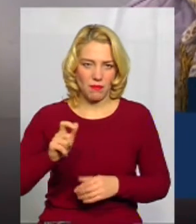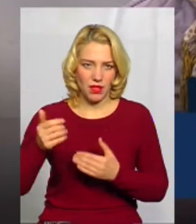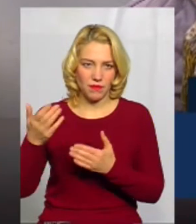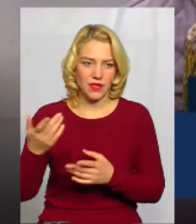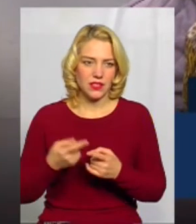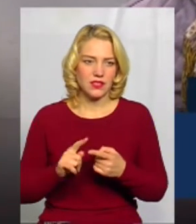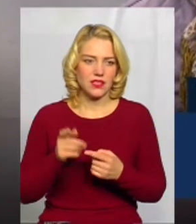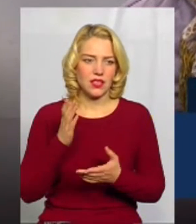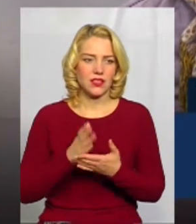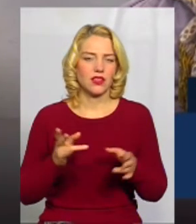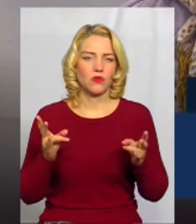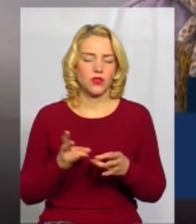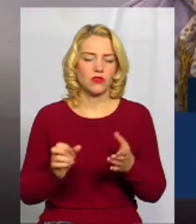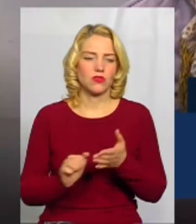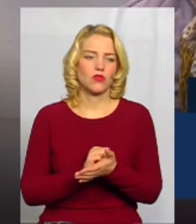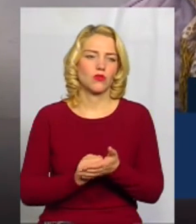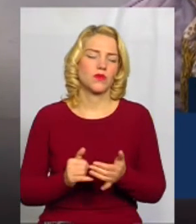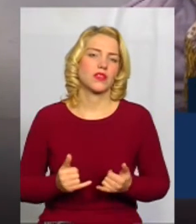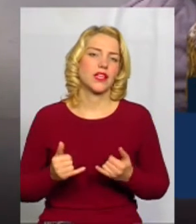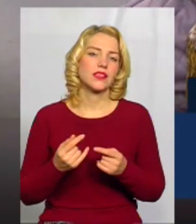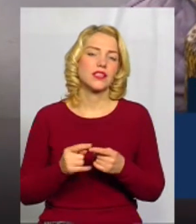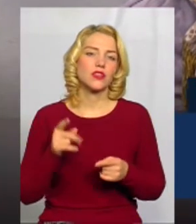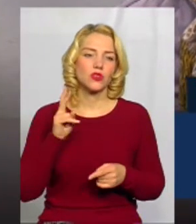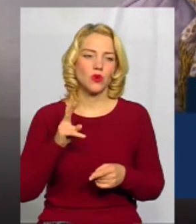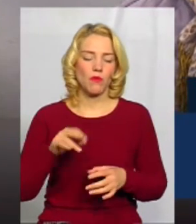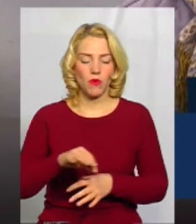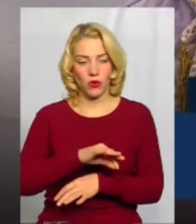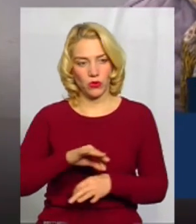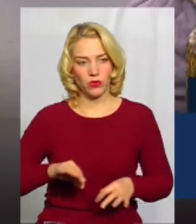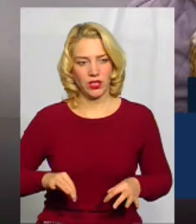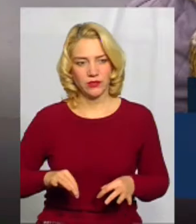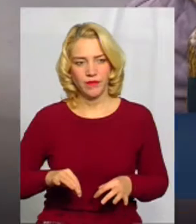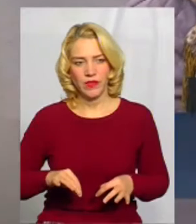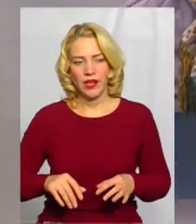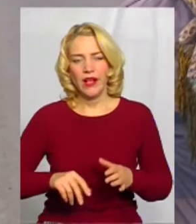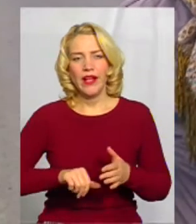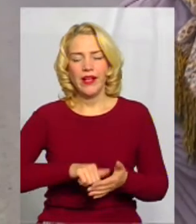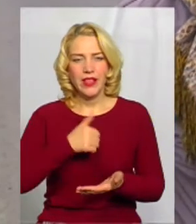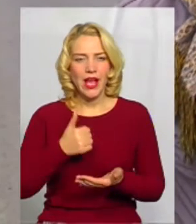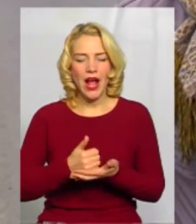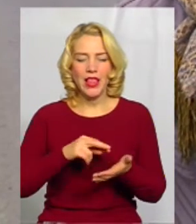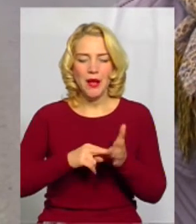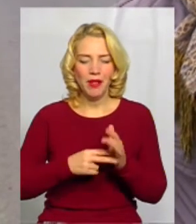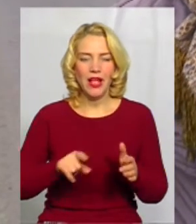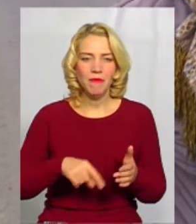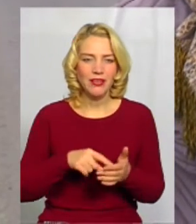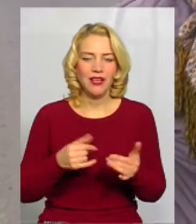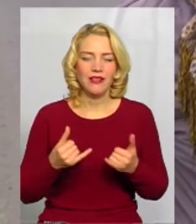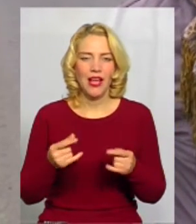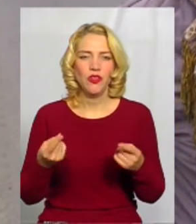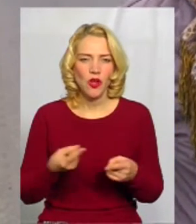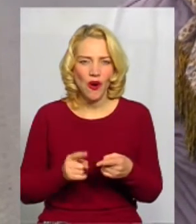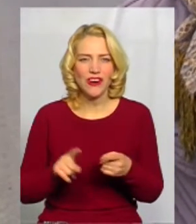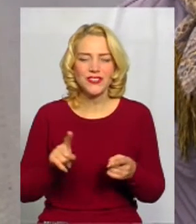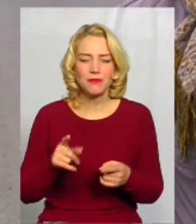скажімо, необхідною документацією для тих, хто проєктує генеральний план міста, для того, щоб зрозуміти, наприклад,